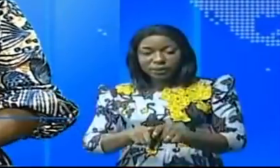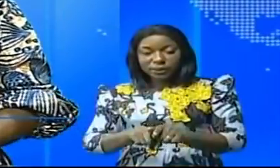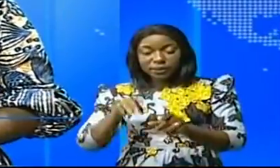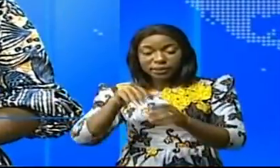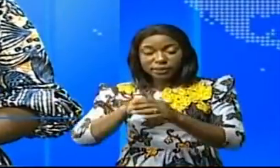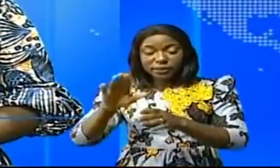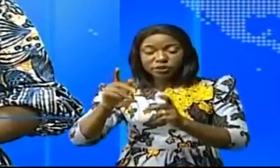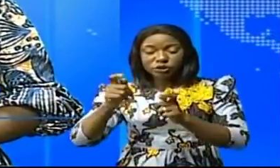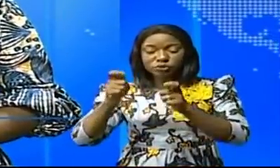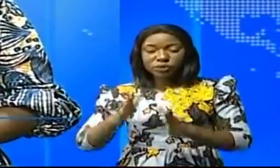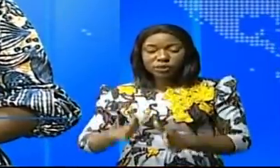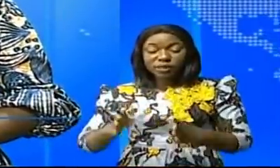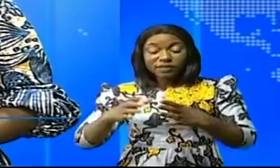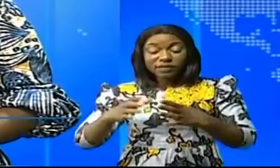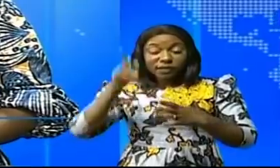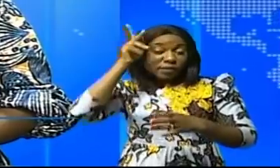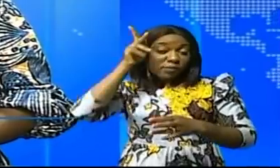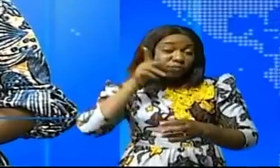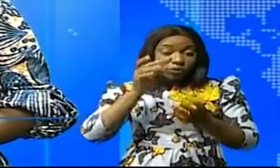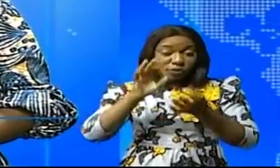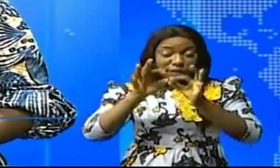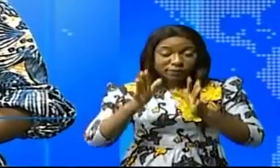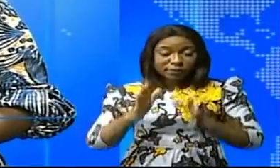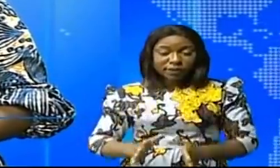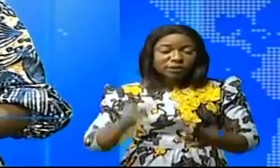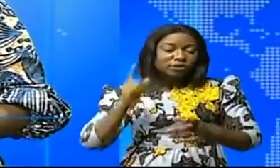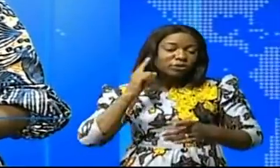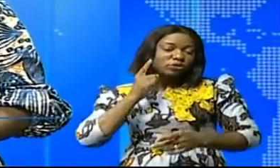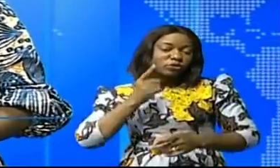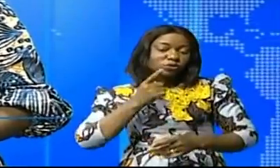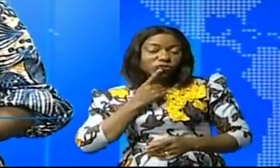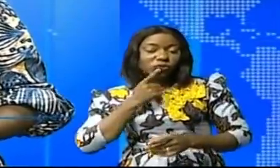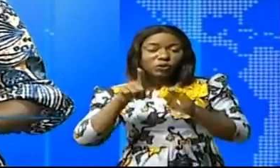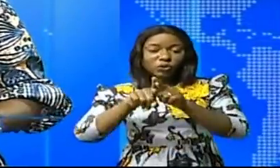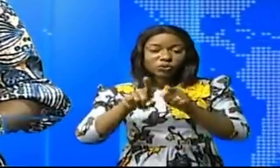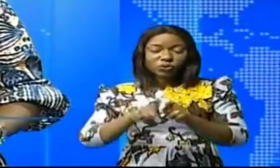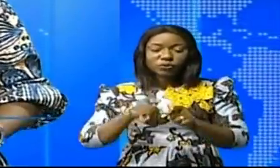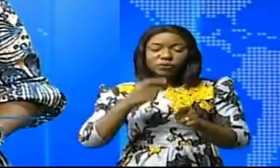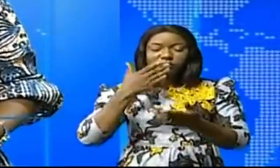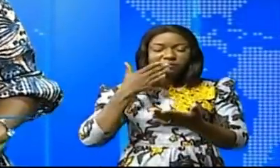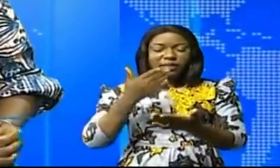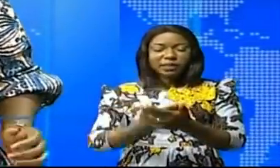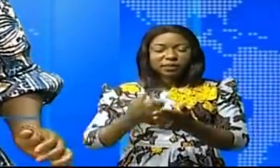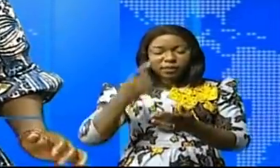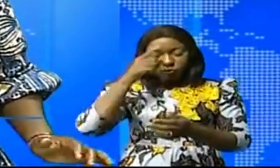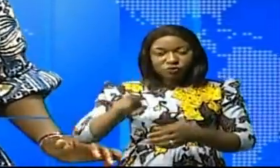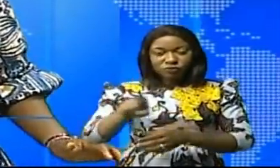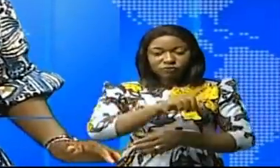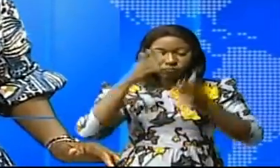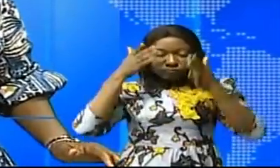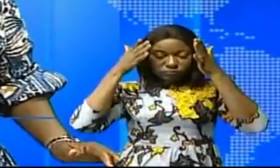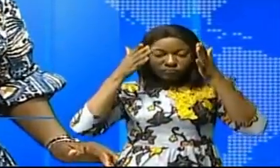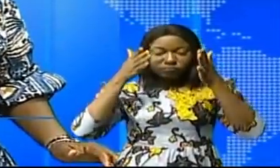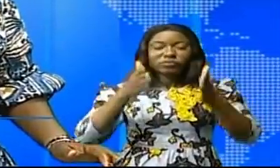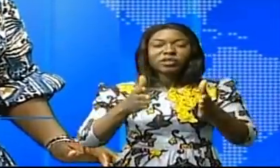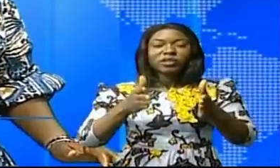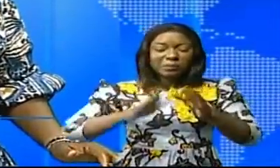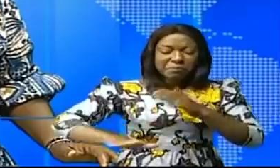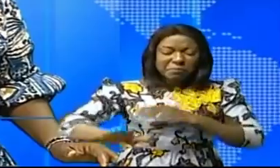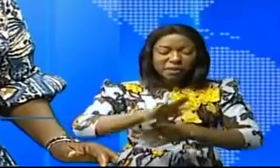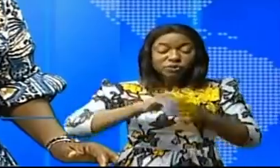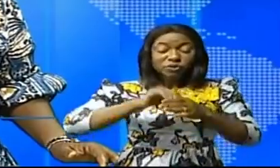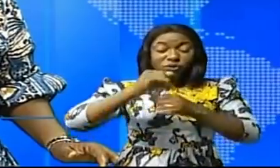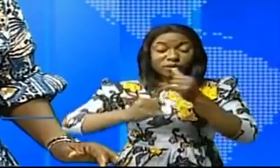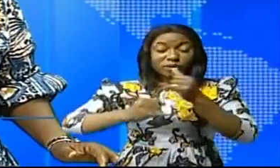ce journal. Avec Pauline Kabobo, interprète de Malentendant, nous vous disons merci de nous avoir suivis à travers le monde.